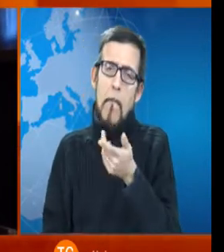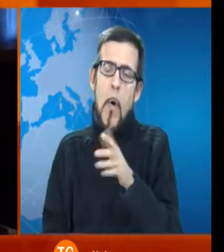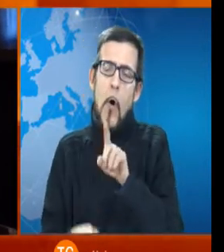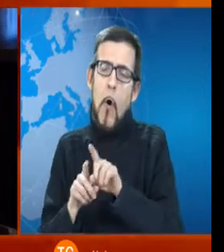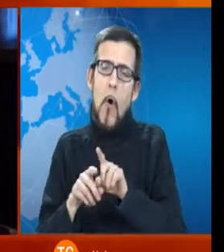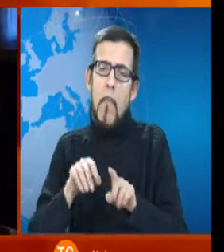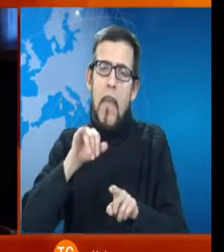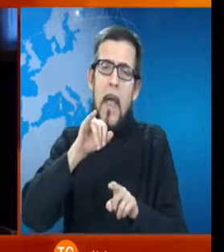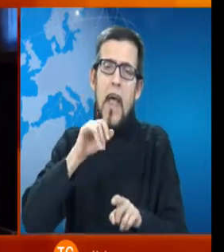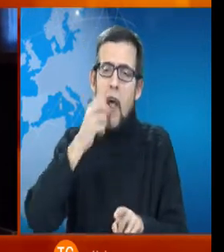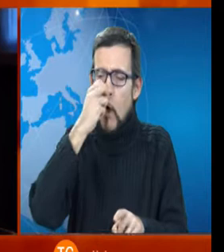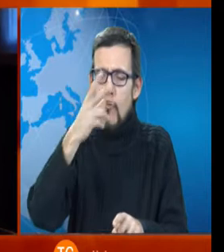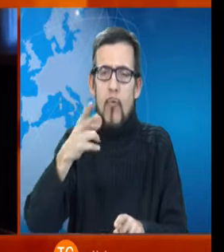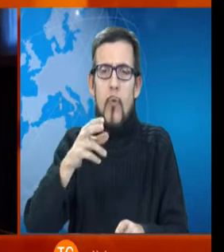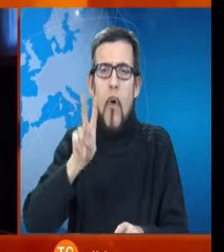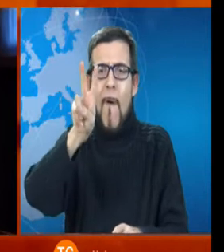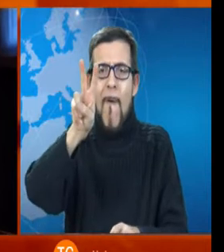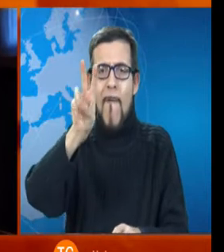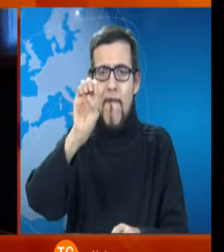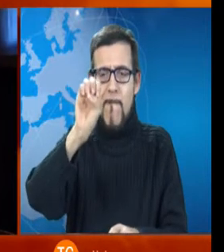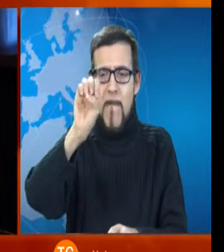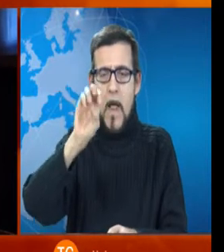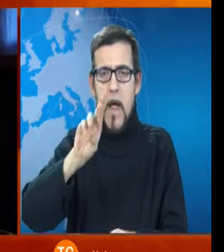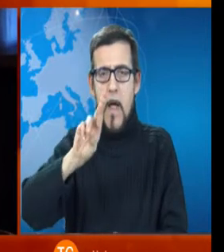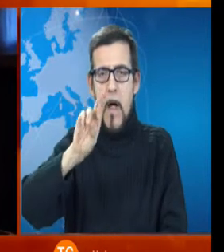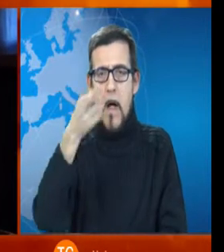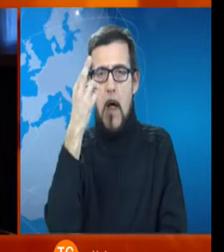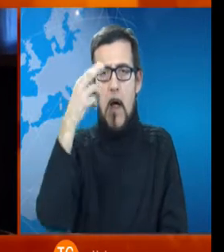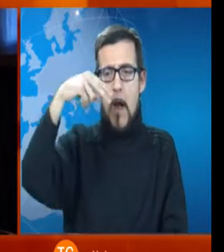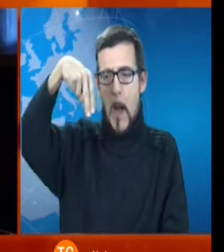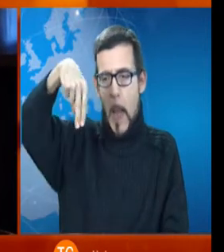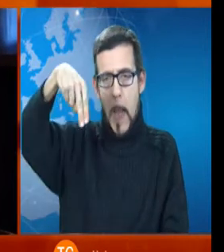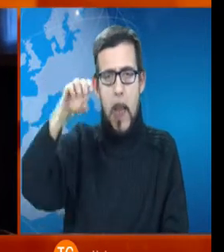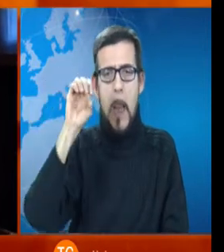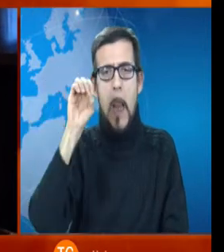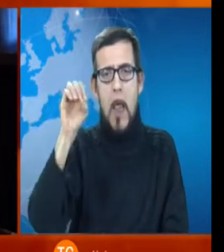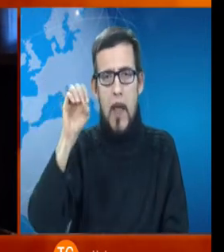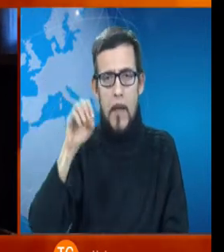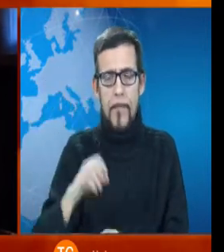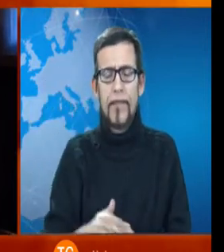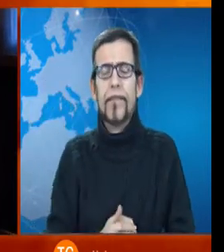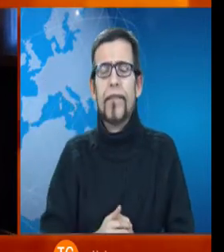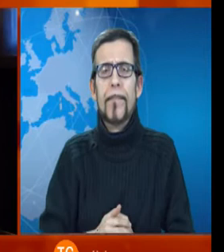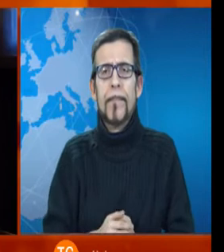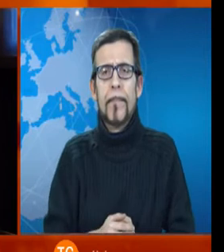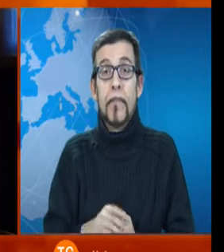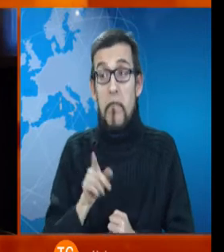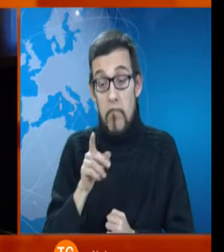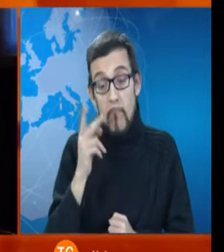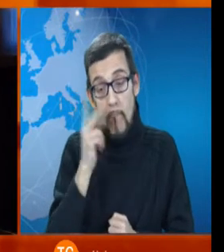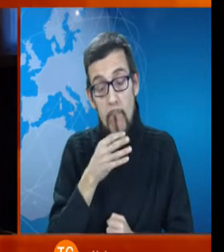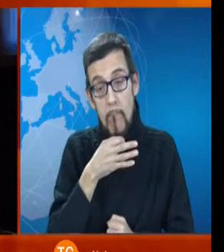come lo scrittore dipinge certi suoi personaggi e Stefano Cardo effettivamente